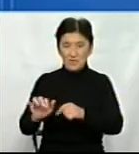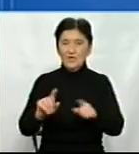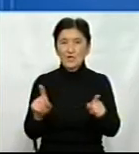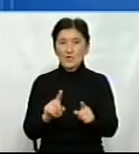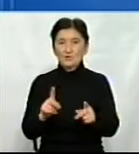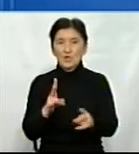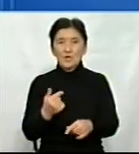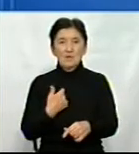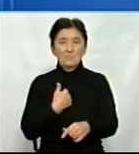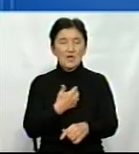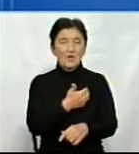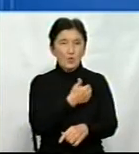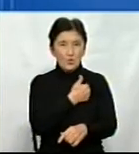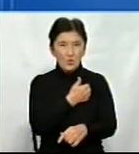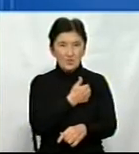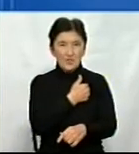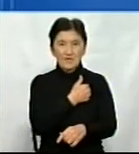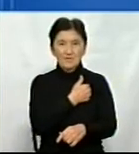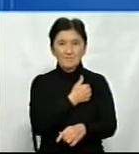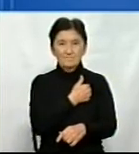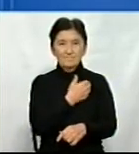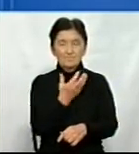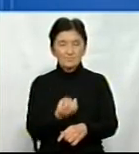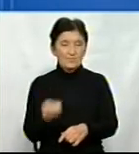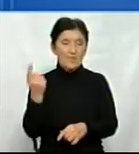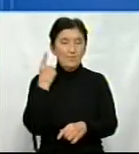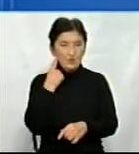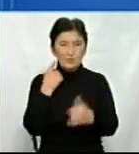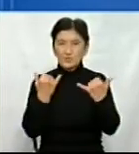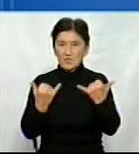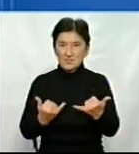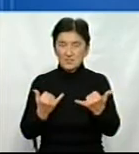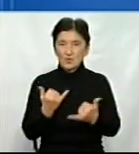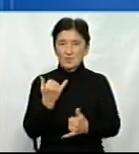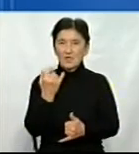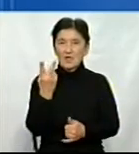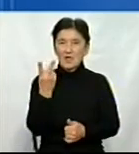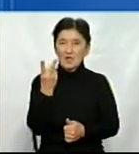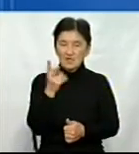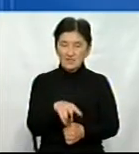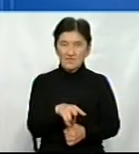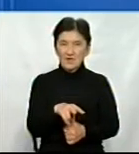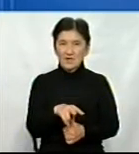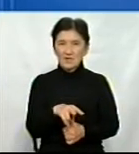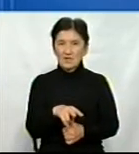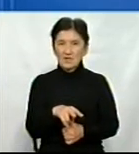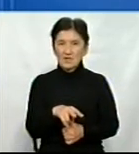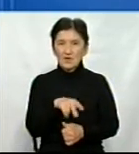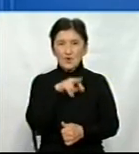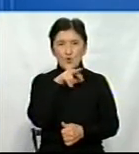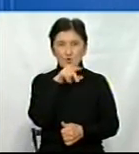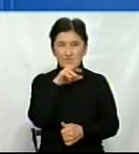на жаль, ми хотіли ще, перепрошую, хотіли ще почути сьогодні двох теж козівників. Це